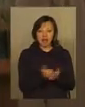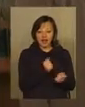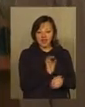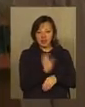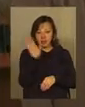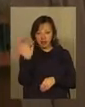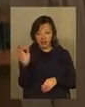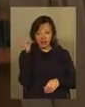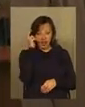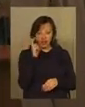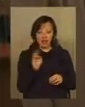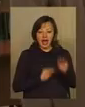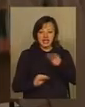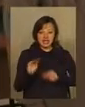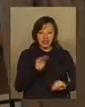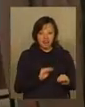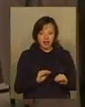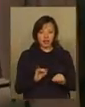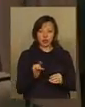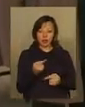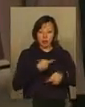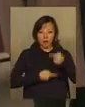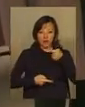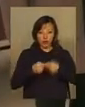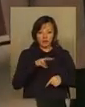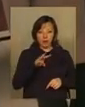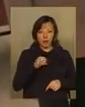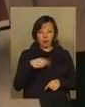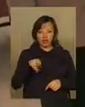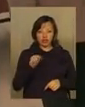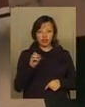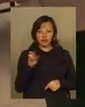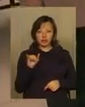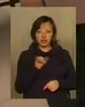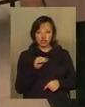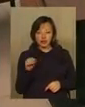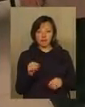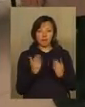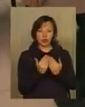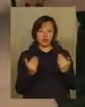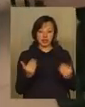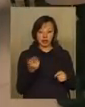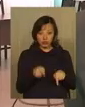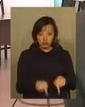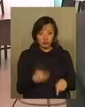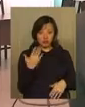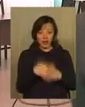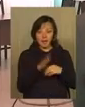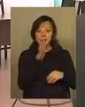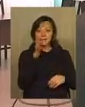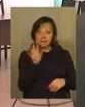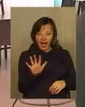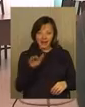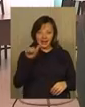столицю на реставрацію. Тепер артефакт трипілля повернувся в Меджибіж у музей. Глеку за проведеною експертизою 5 тисячоліть. Не